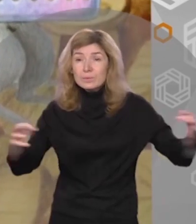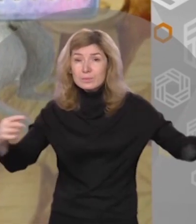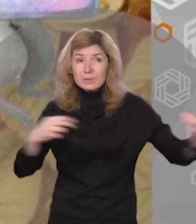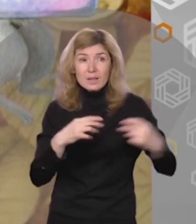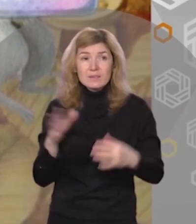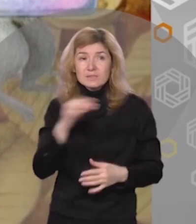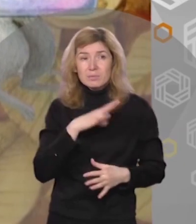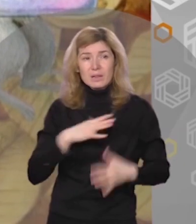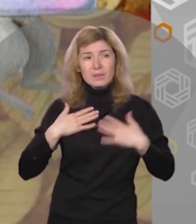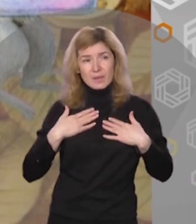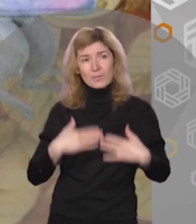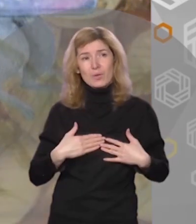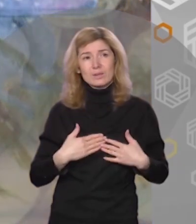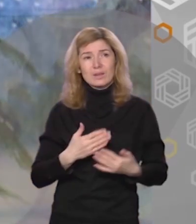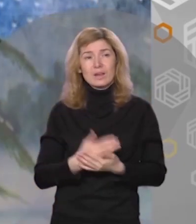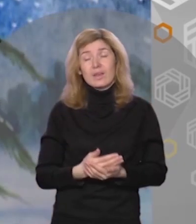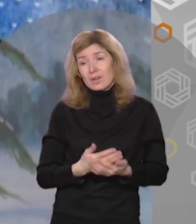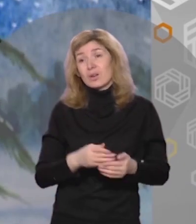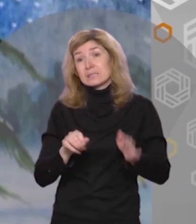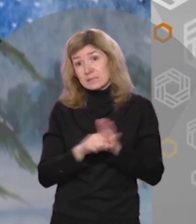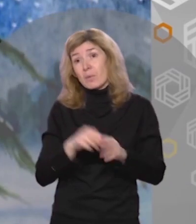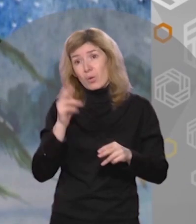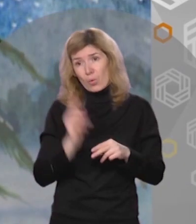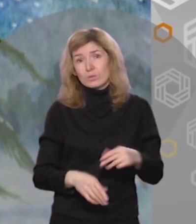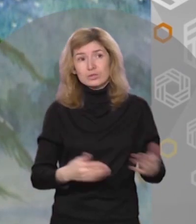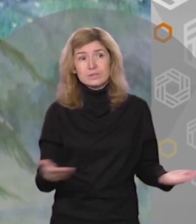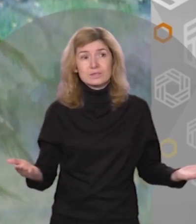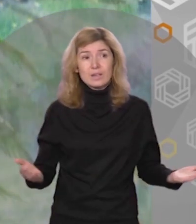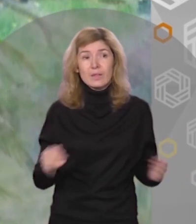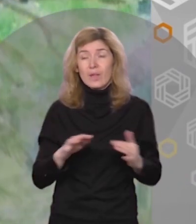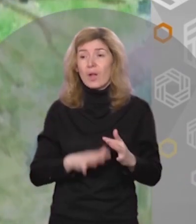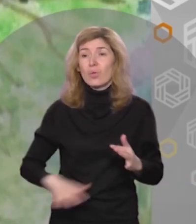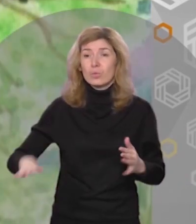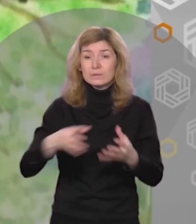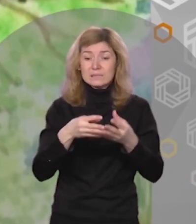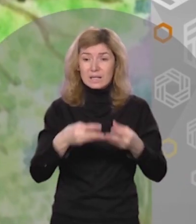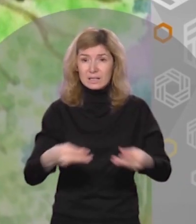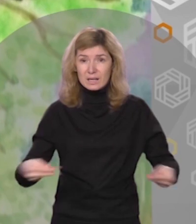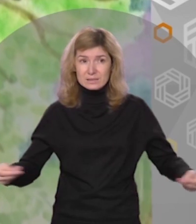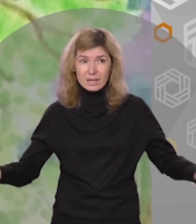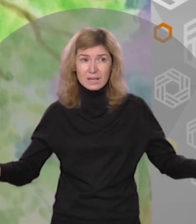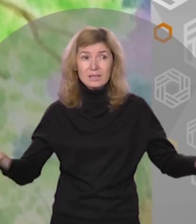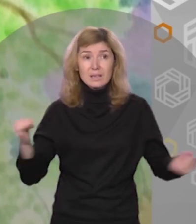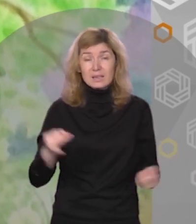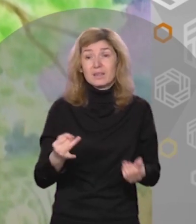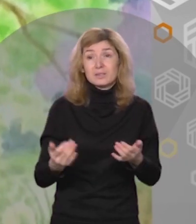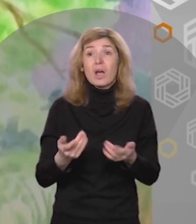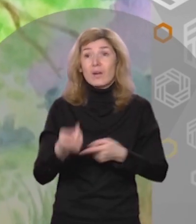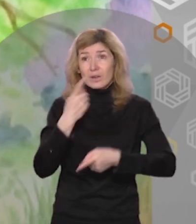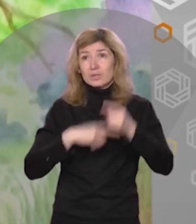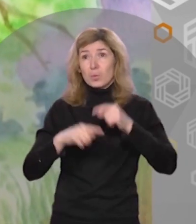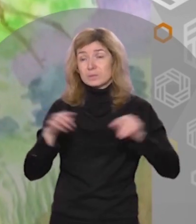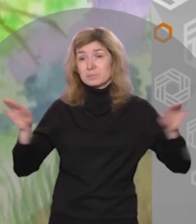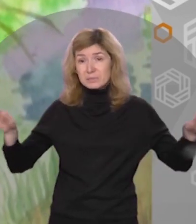очень довольны. Наконец зима кончилась. На лугу растаял снег, с юга прилетели знакомые